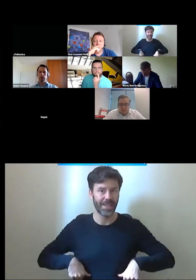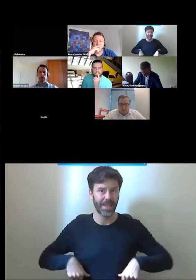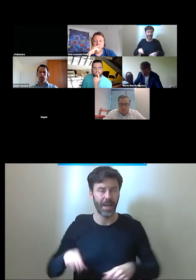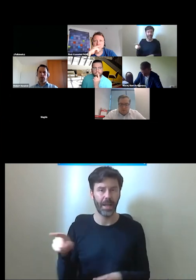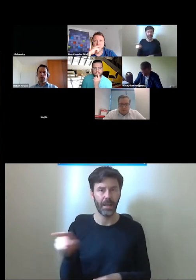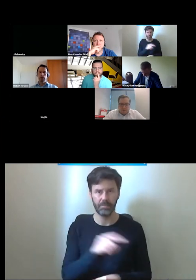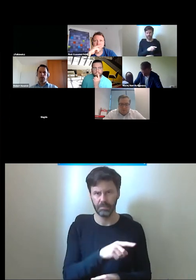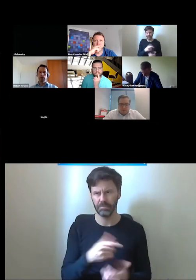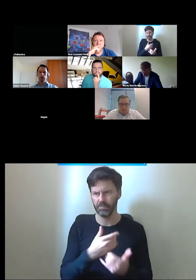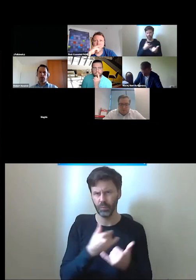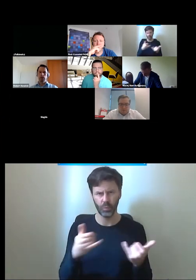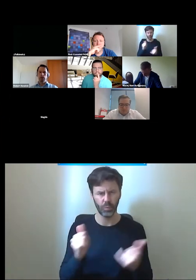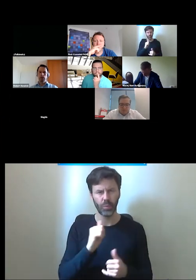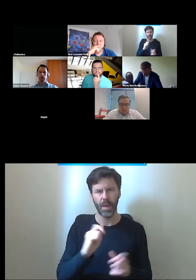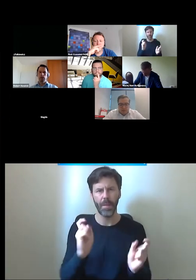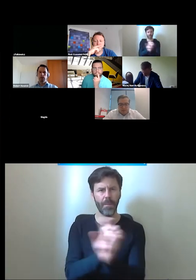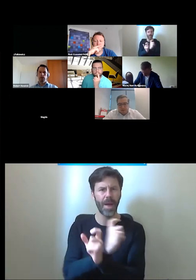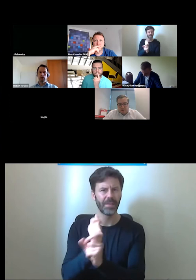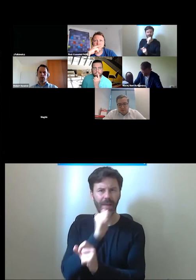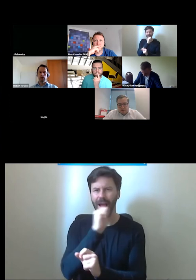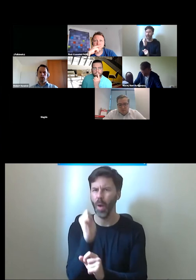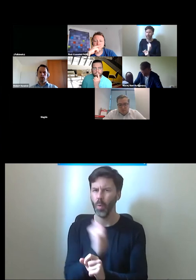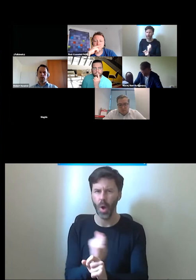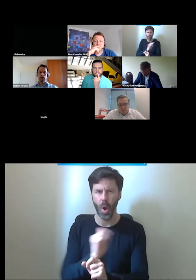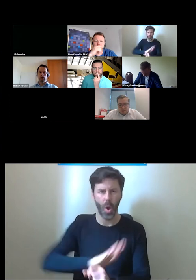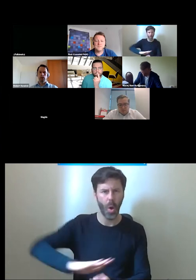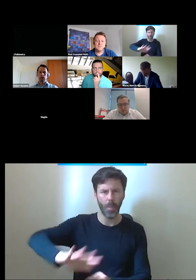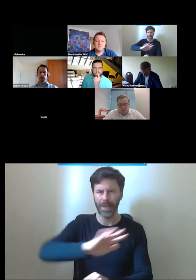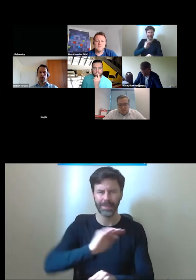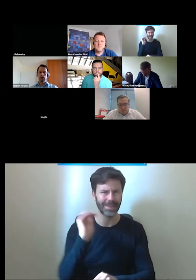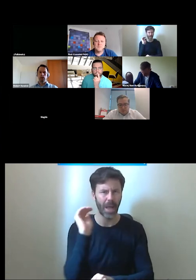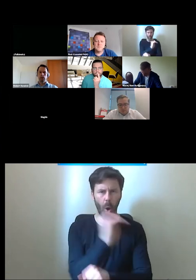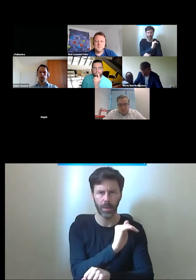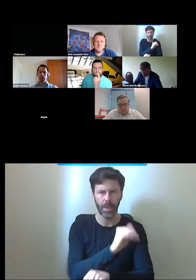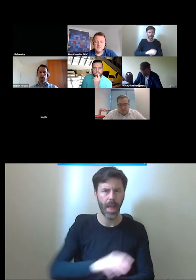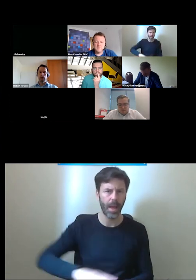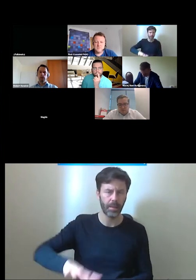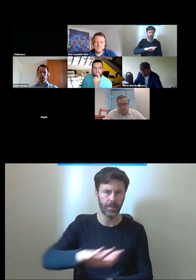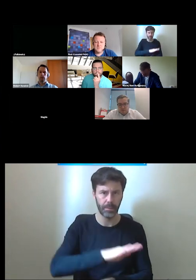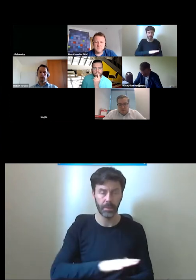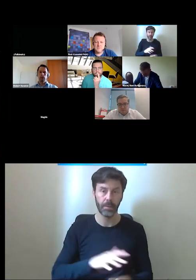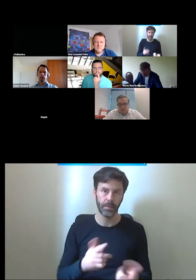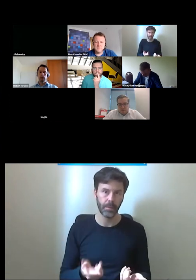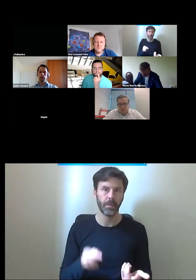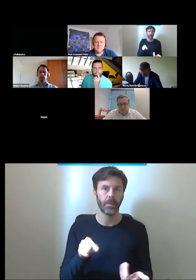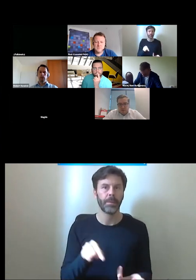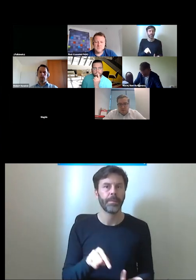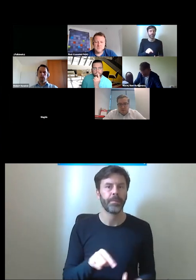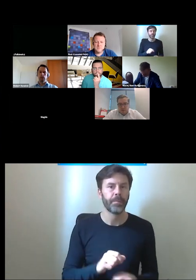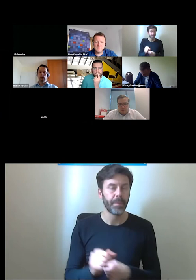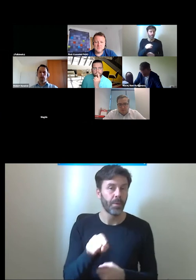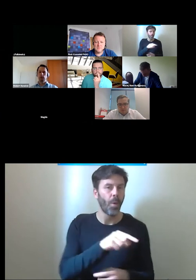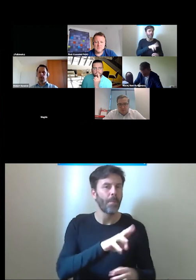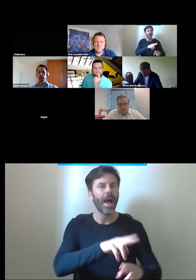Europy południowej i zachodniej stosowane są różne urządzenia, które w łatwe, szybki i co ważne